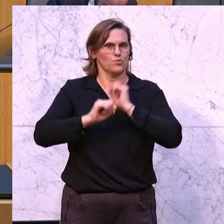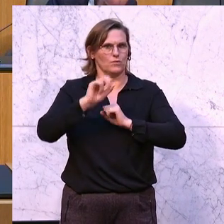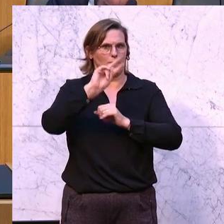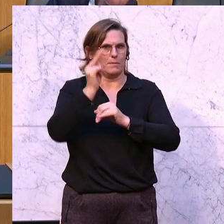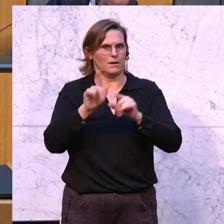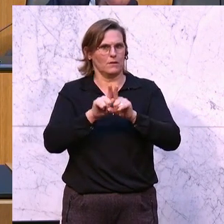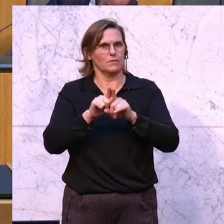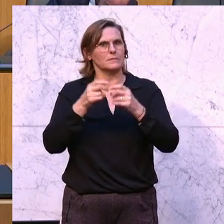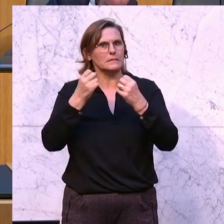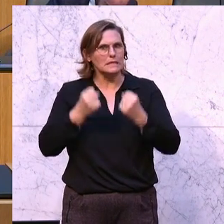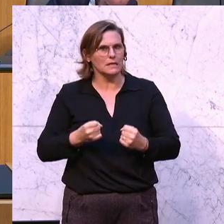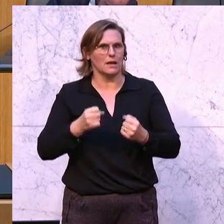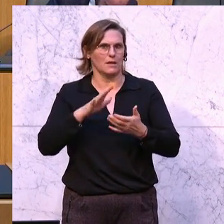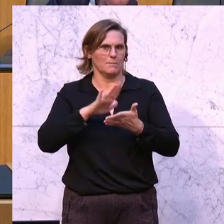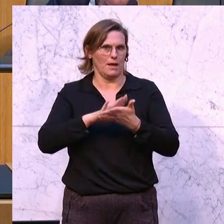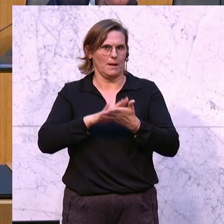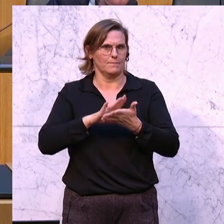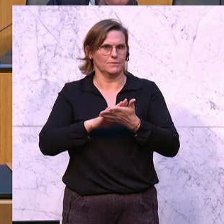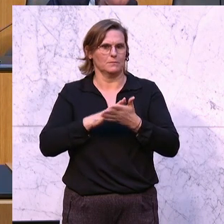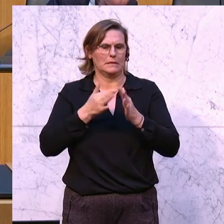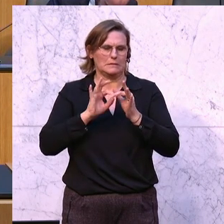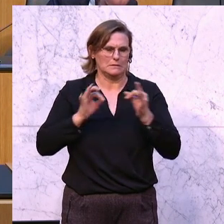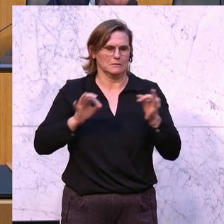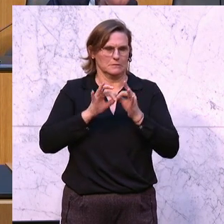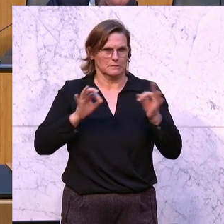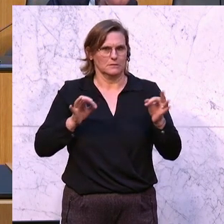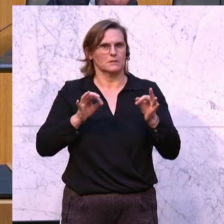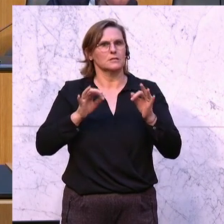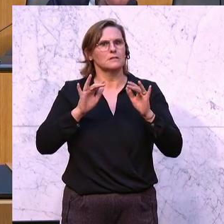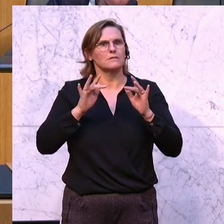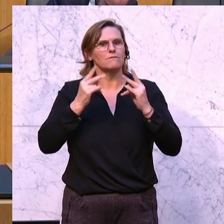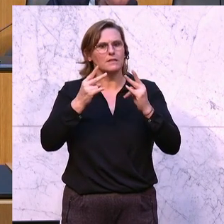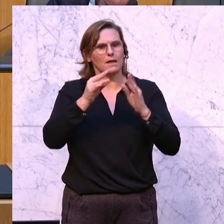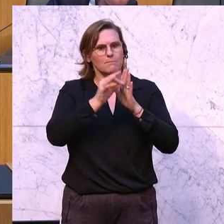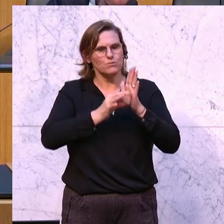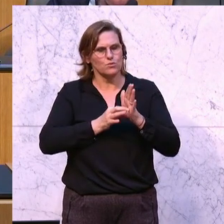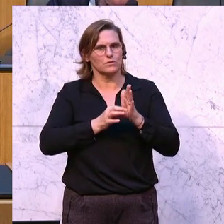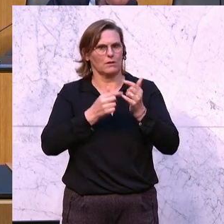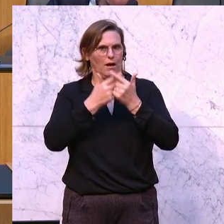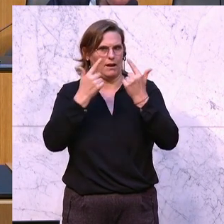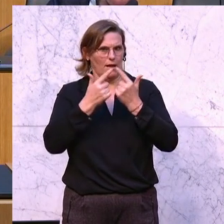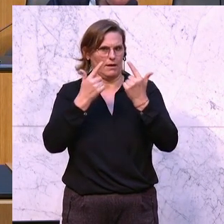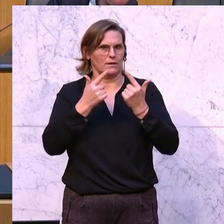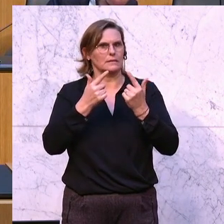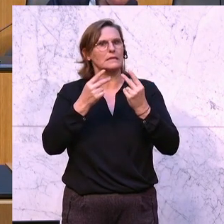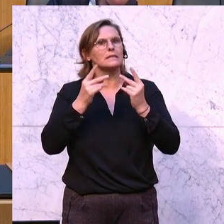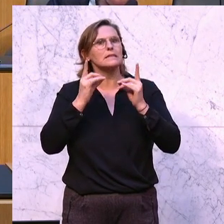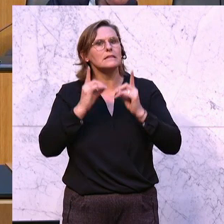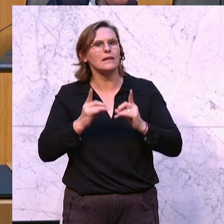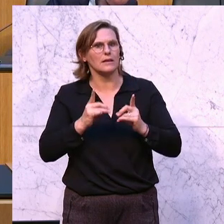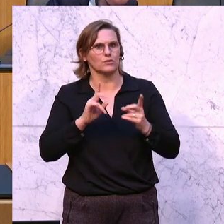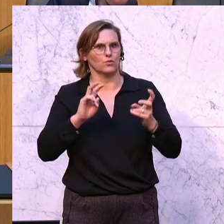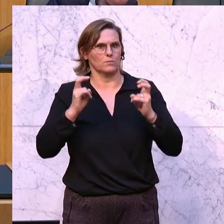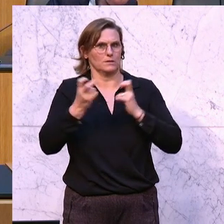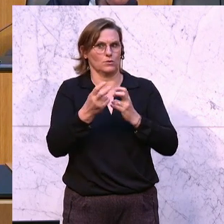Arzneimittelsicherheit zu gewährleisten. Das ist einmal zumindest die wesentlichen Punkte, die dringlich umgesetzt werden könnten, Herr Minister. Ich hoffe, wir werden in der